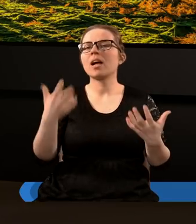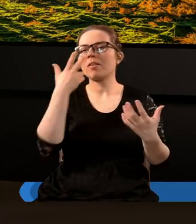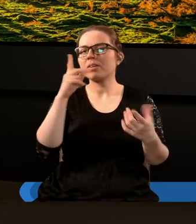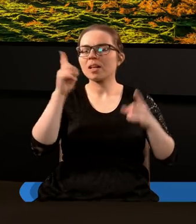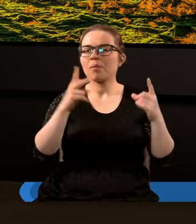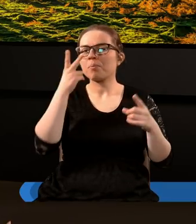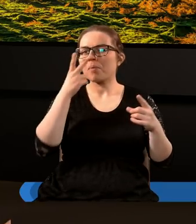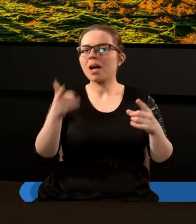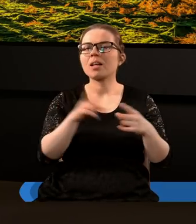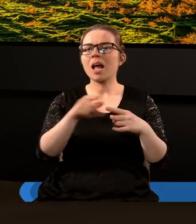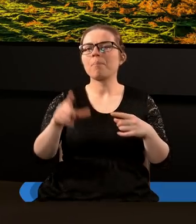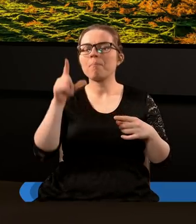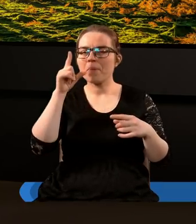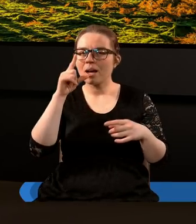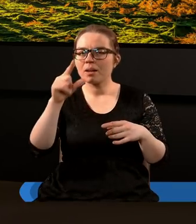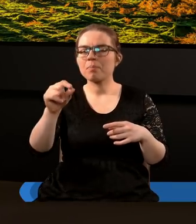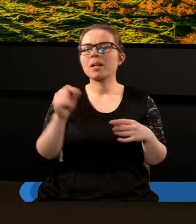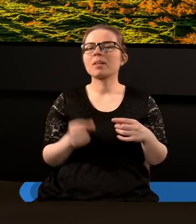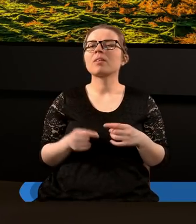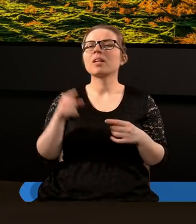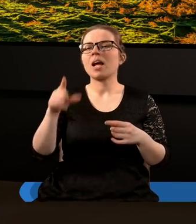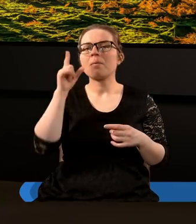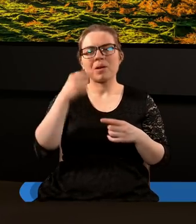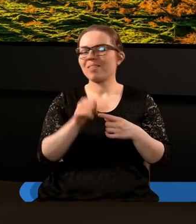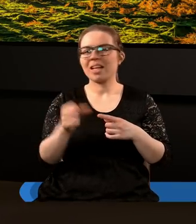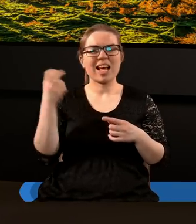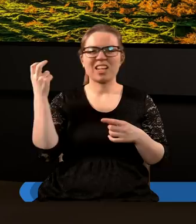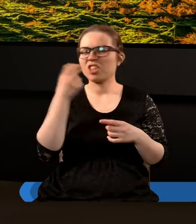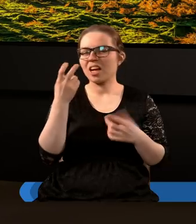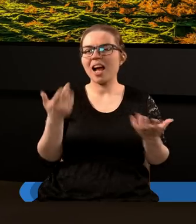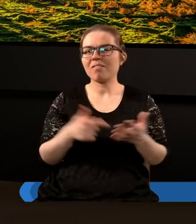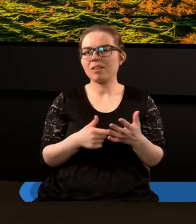kiedy patrzymy na tą perspektywę to ta perspektywa nie jest ciekawa.